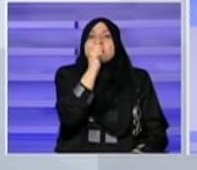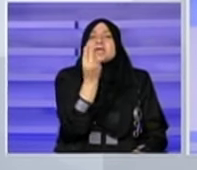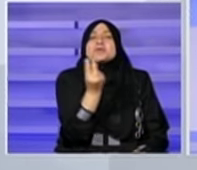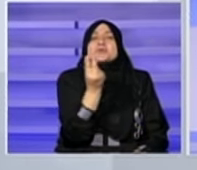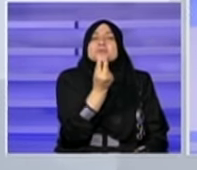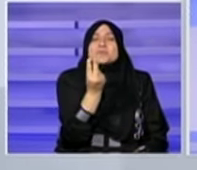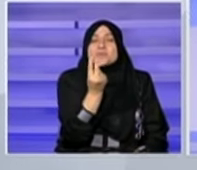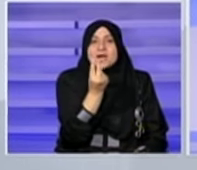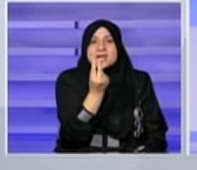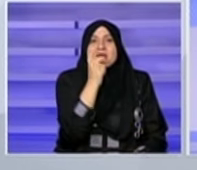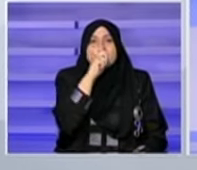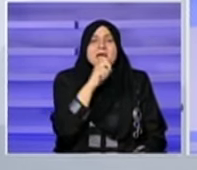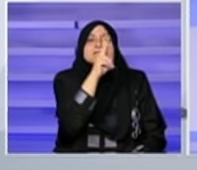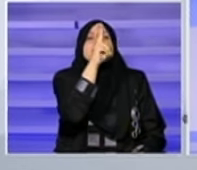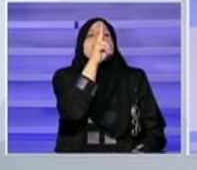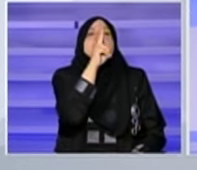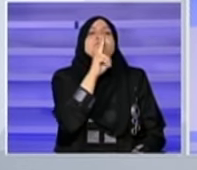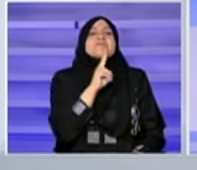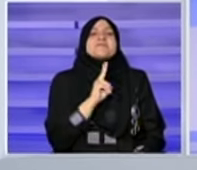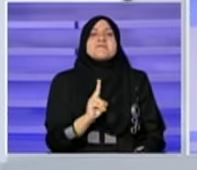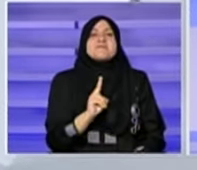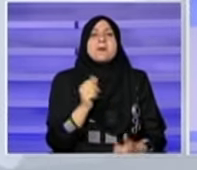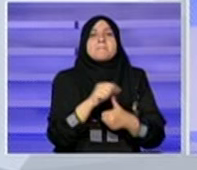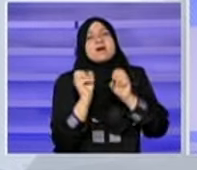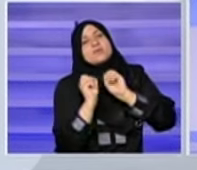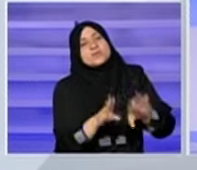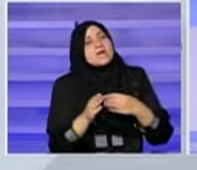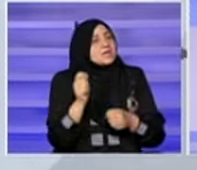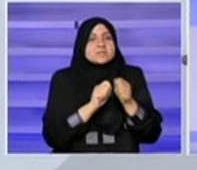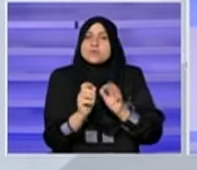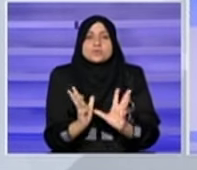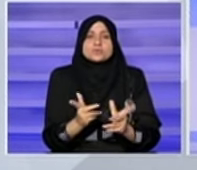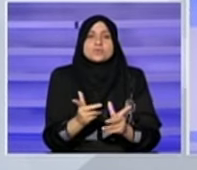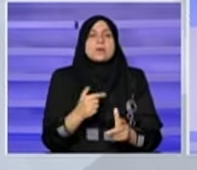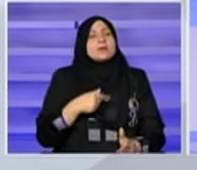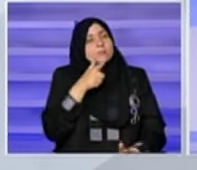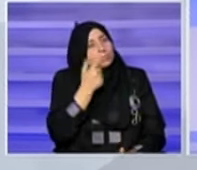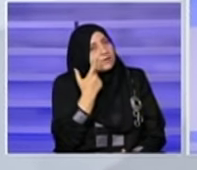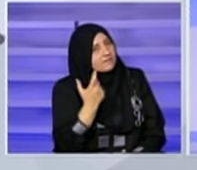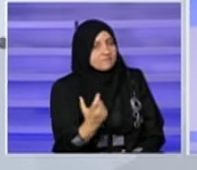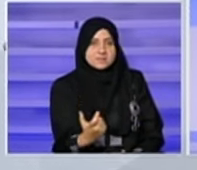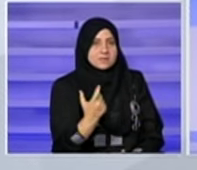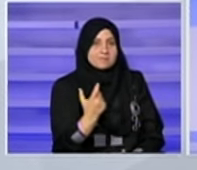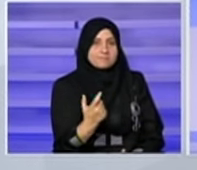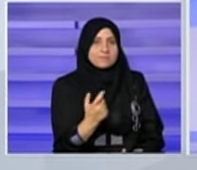المياه يعام إعادة تصفيتها لإعادة الاستعمال إحنا لازم نأكد على هذه وإحنا في